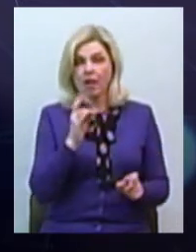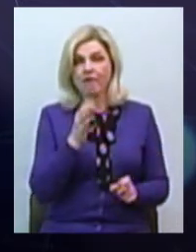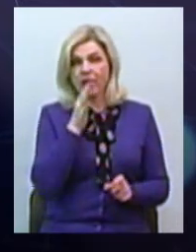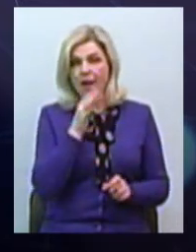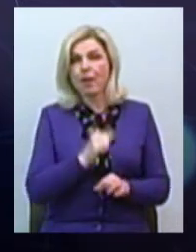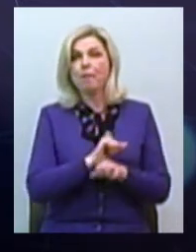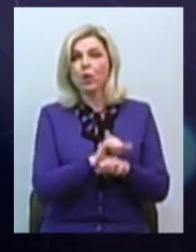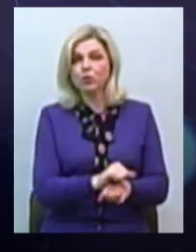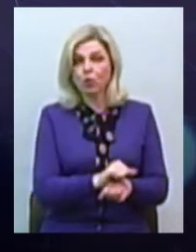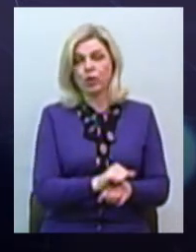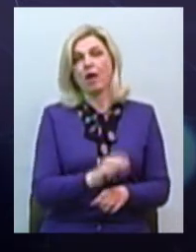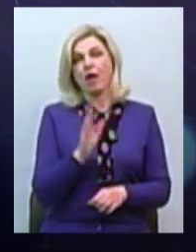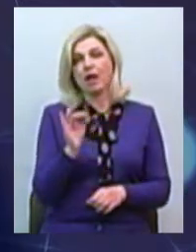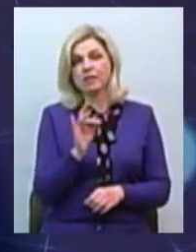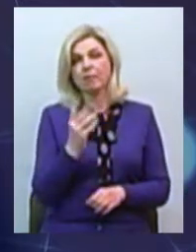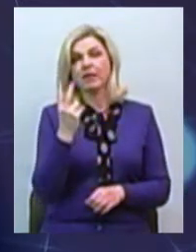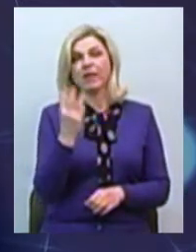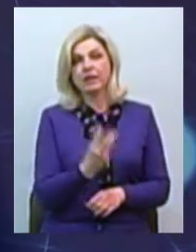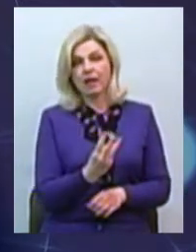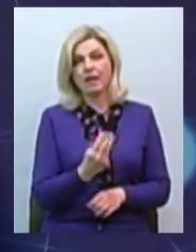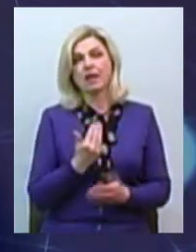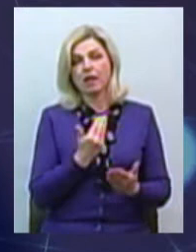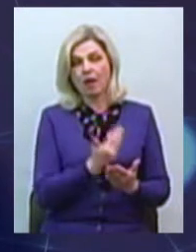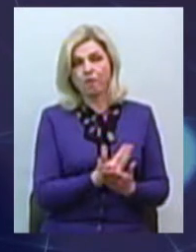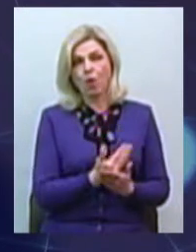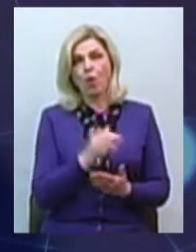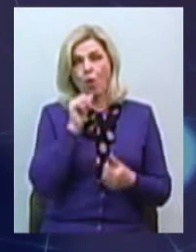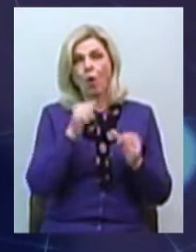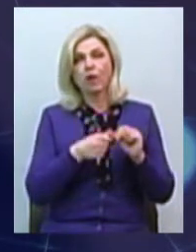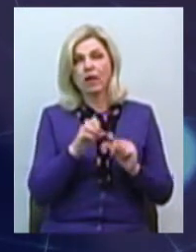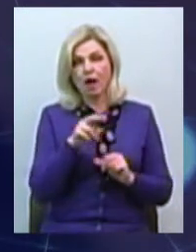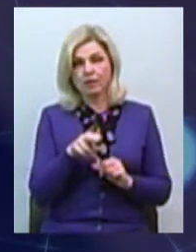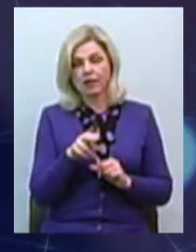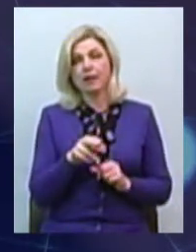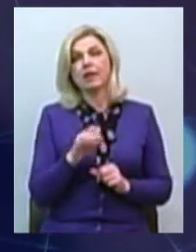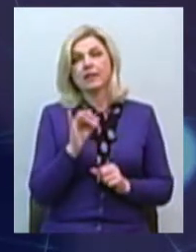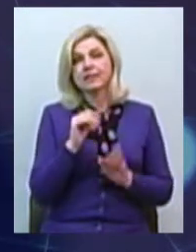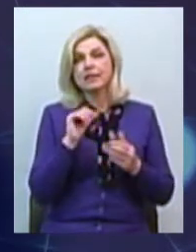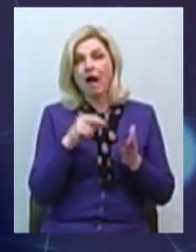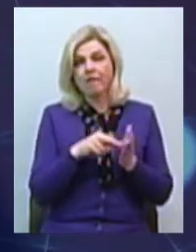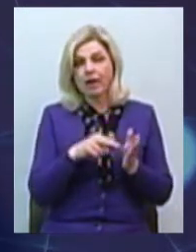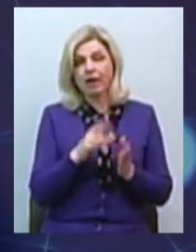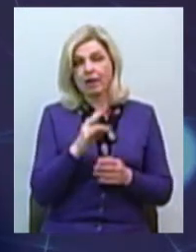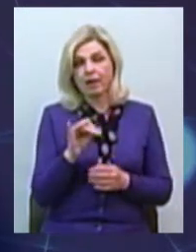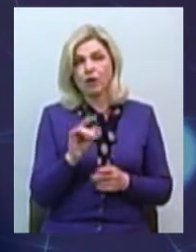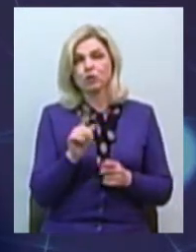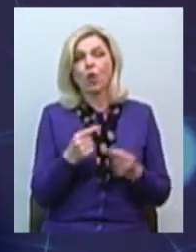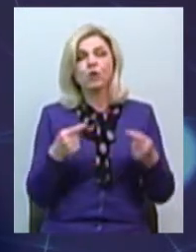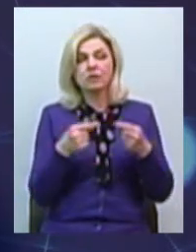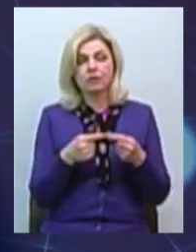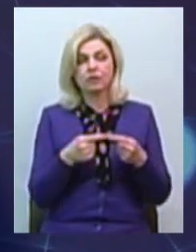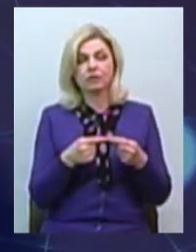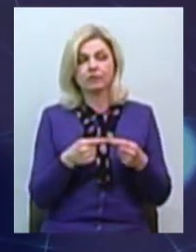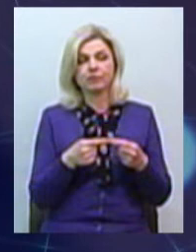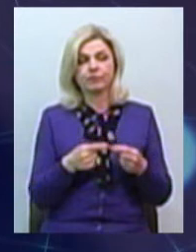в розмірі 2 третин його окладу ставки, яка зазначена між